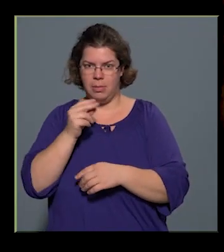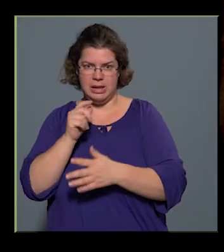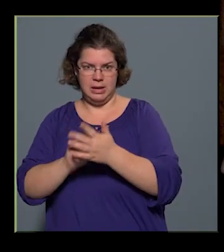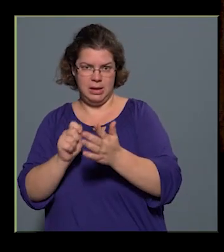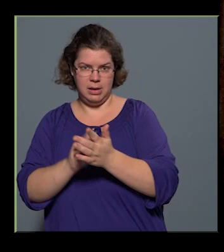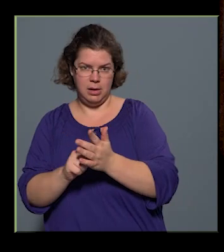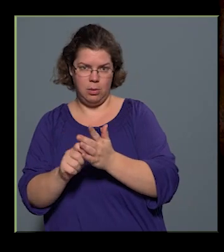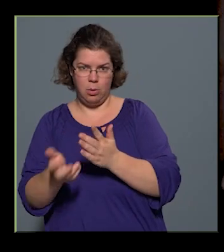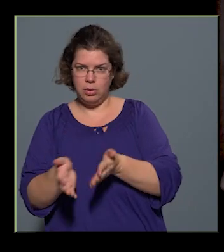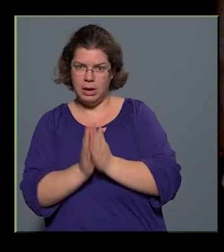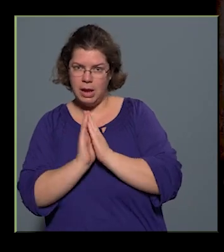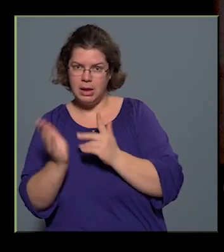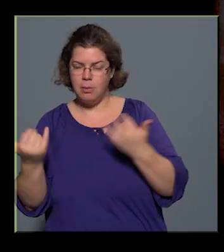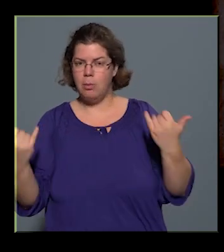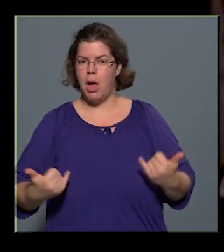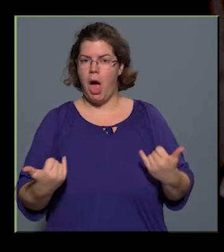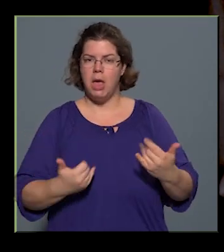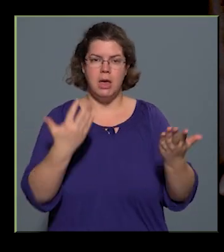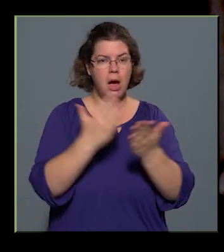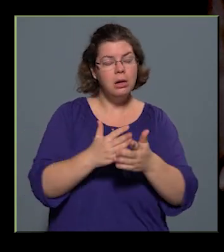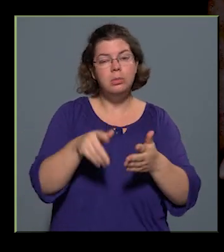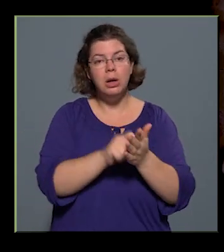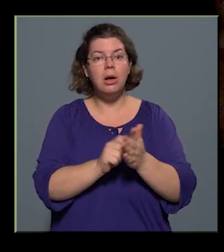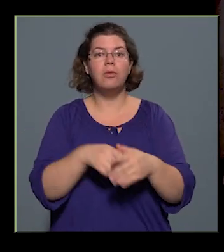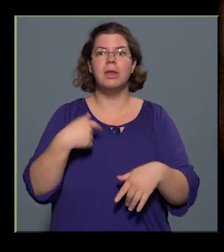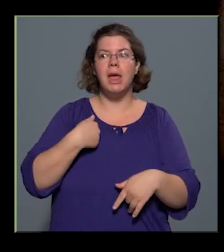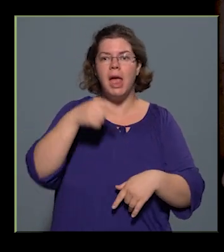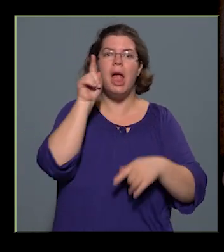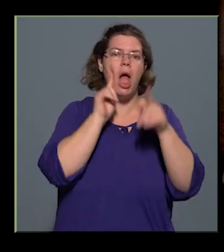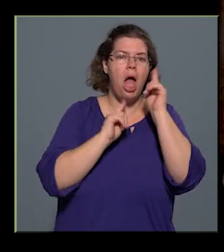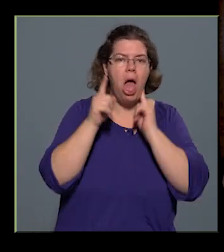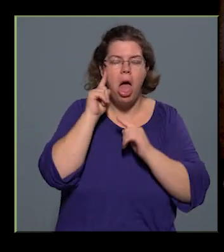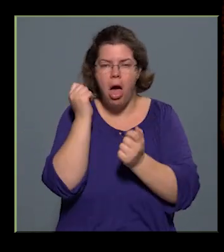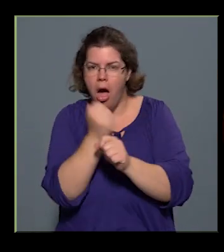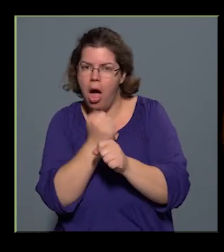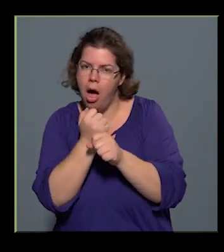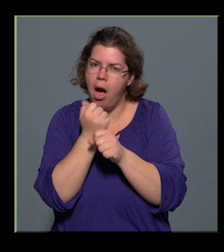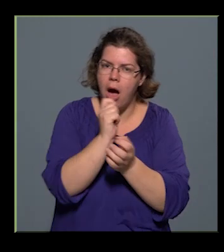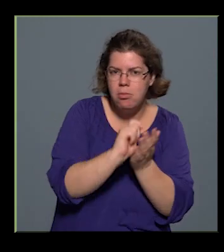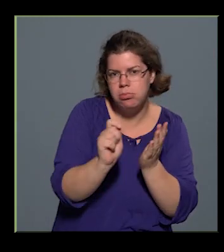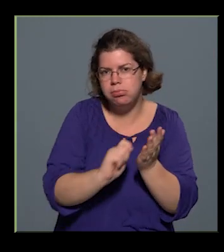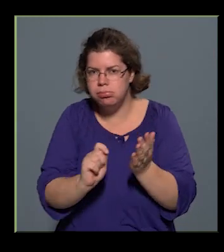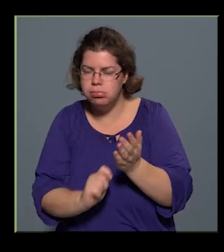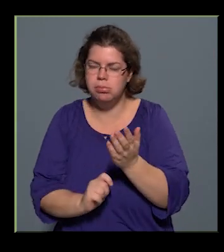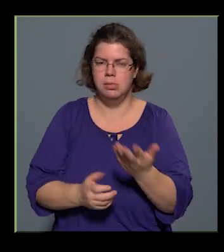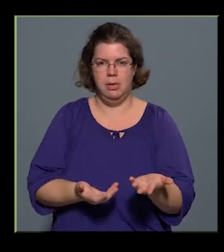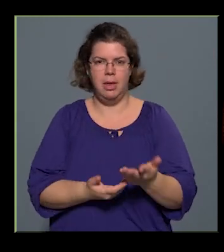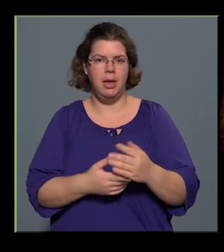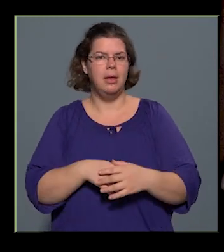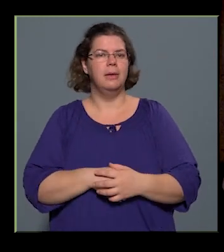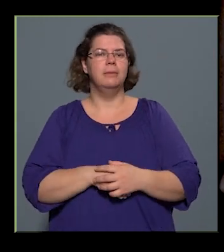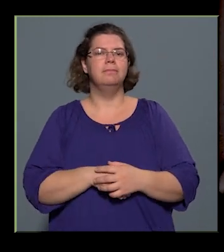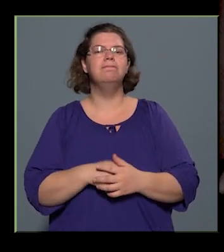hogy írjon nekem egy szöveget a mai alkalomra, vagy én izzadtam és görnyedtem a papír fölött, és